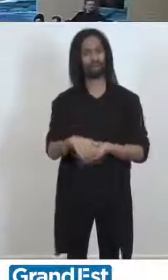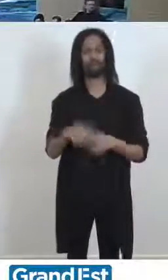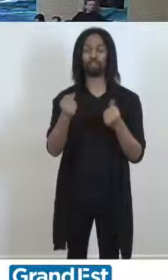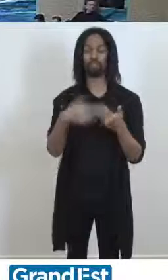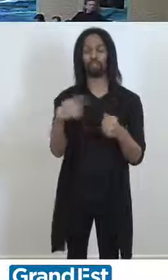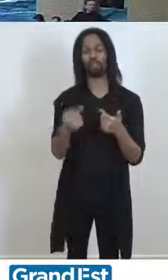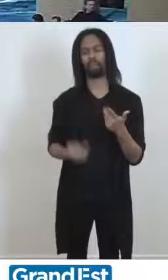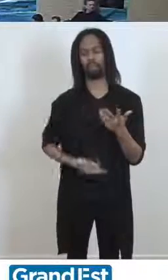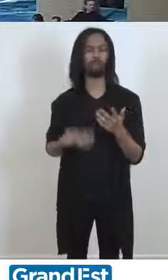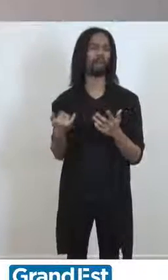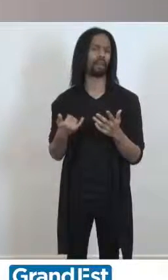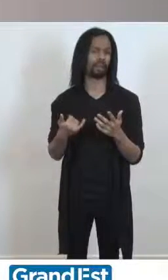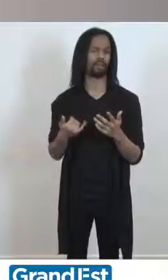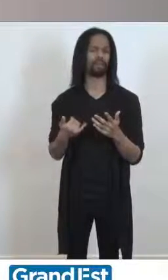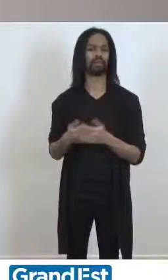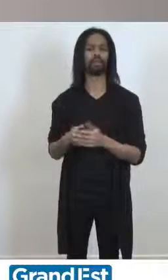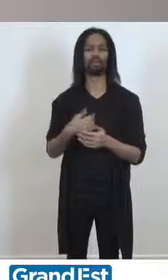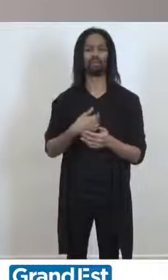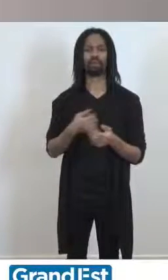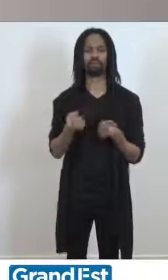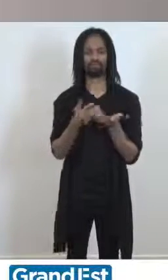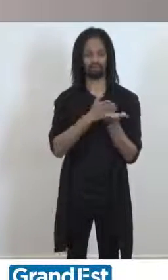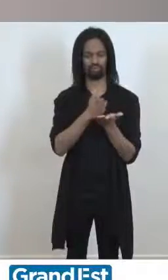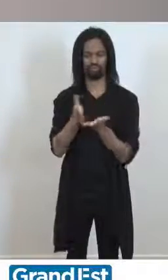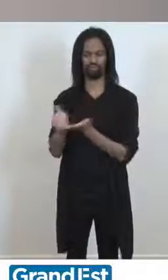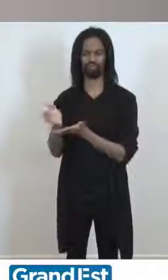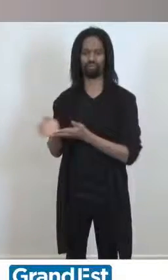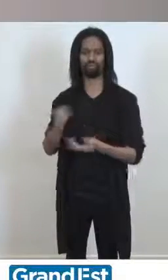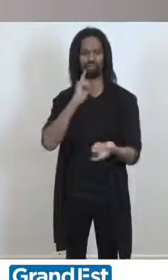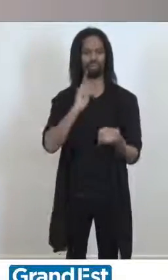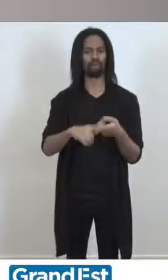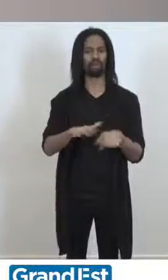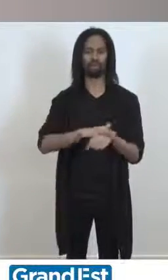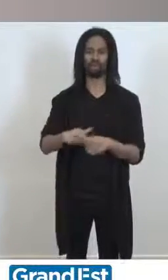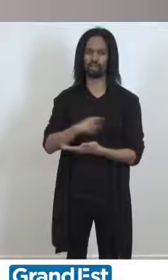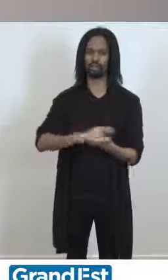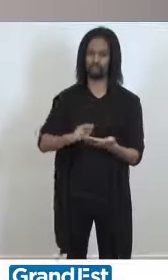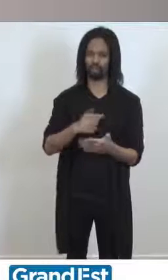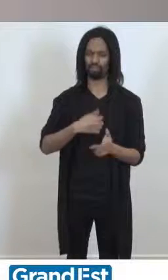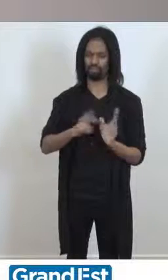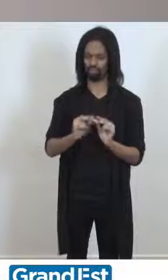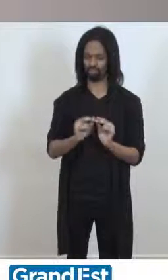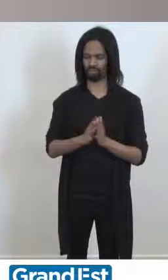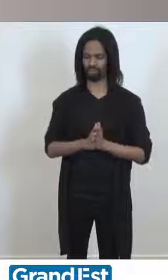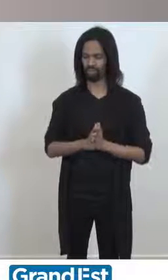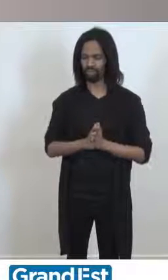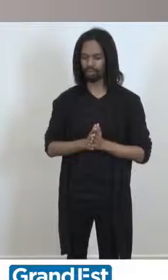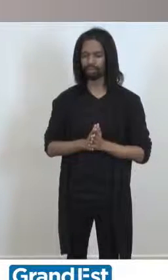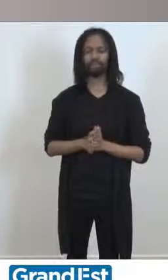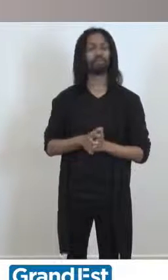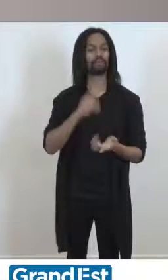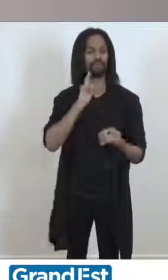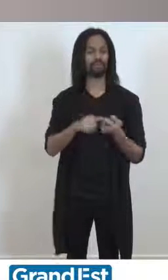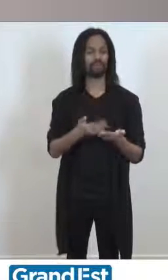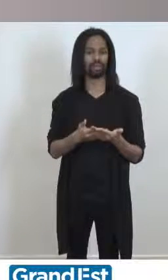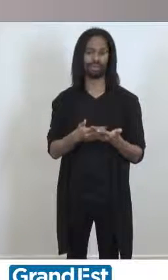chiffres, je reviendrai sur quelques axes de la politique régionale en la matière. Sur le sujet qui nous concerne particulièrement, et moi je voudrais